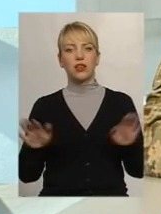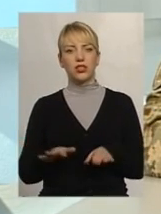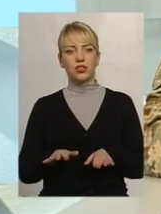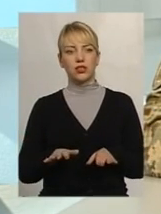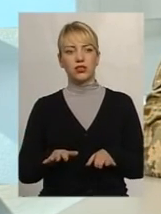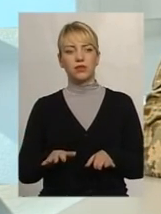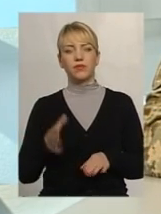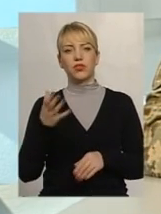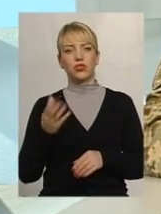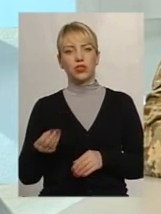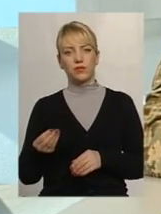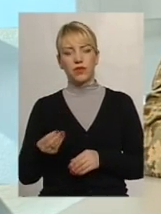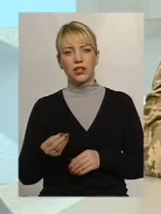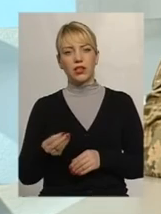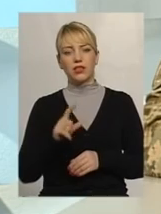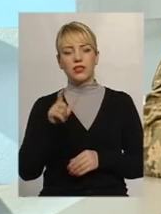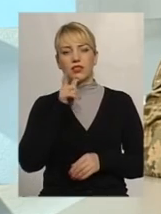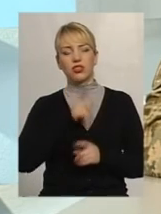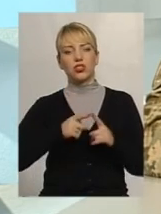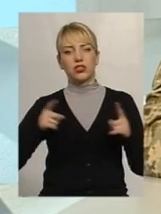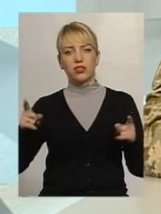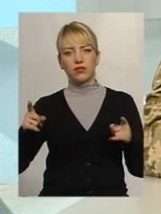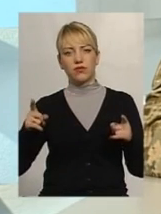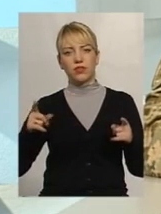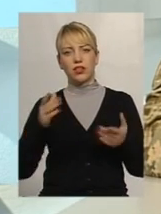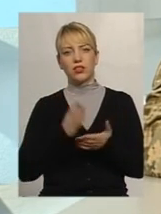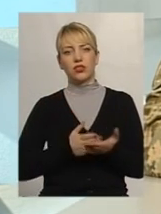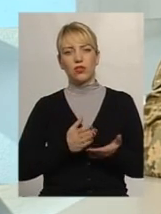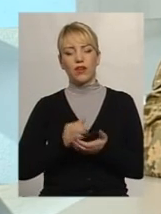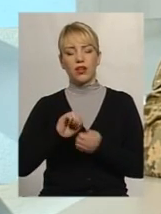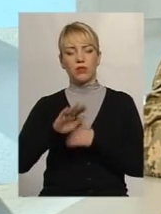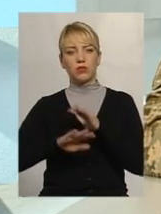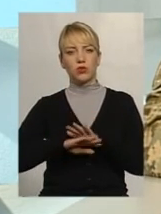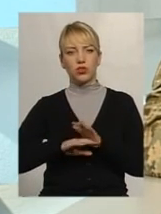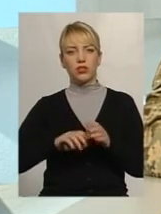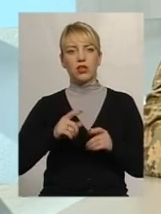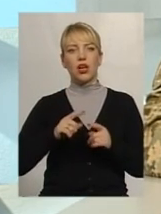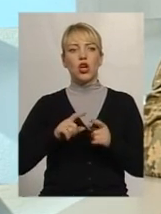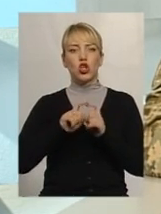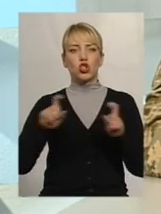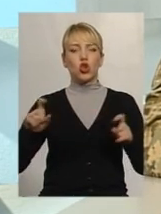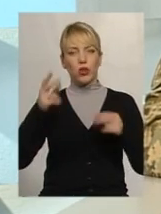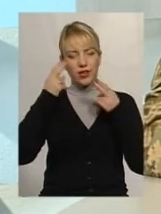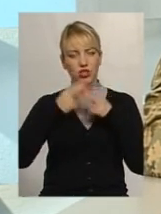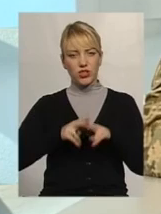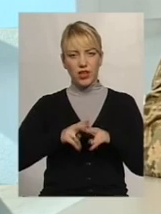з часів існування в Канеці-Подільському школи інженерів. Це